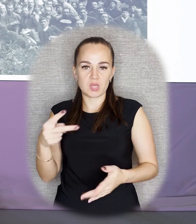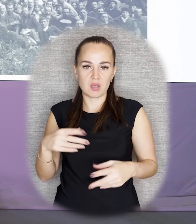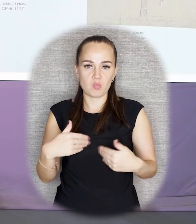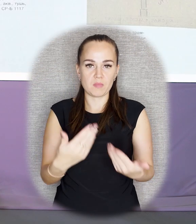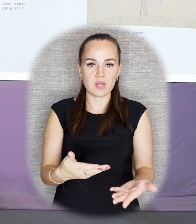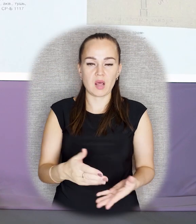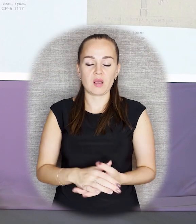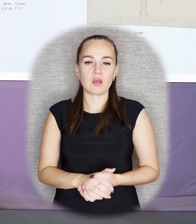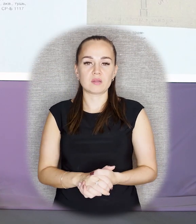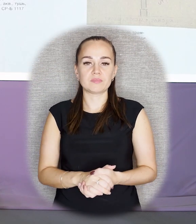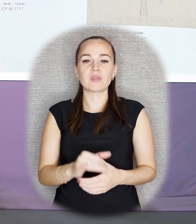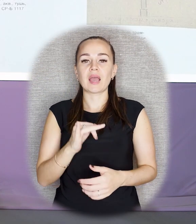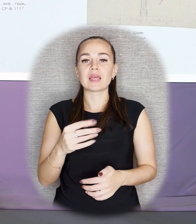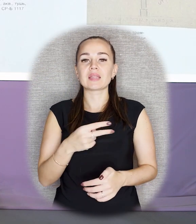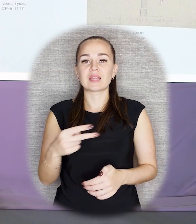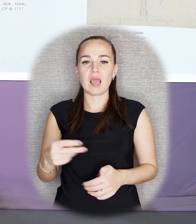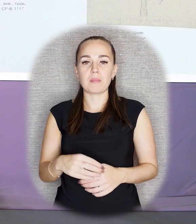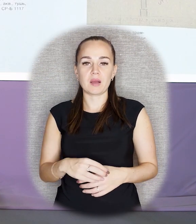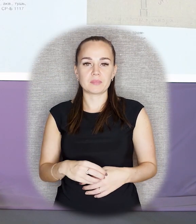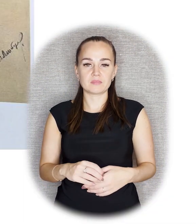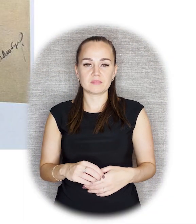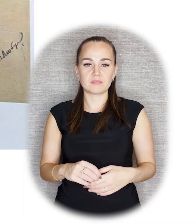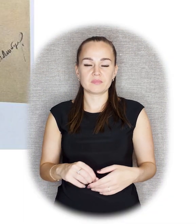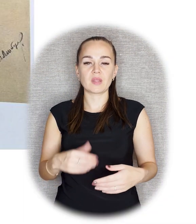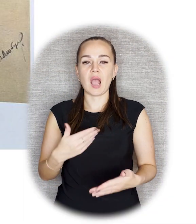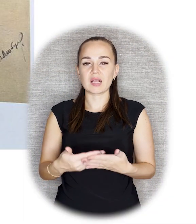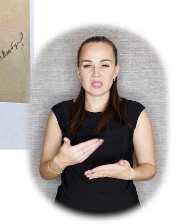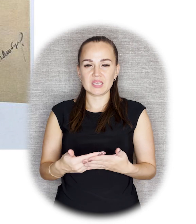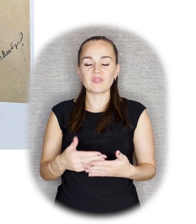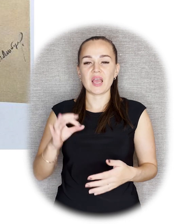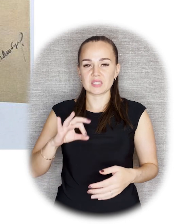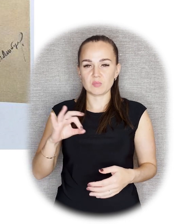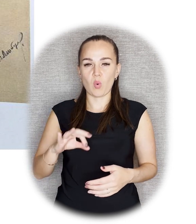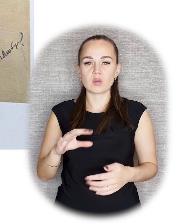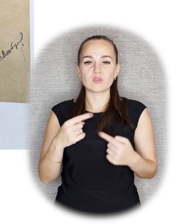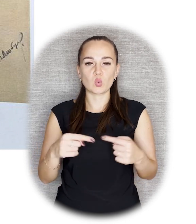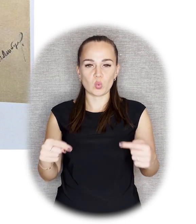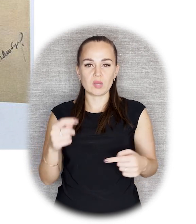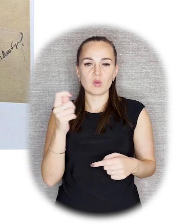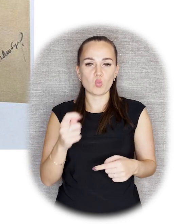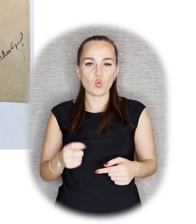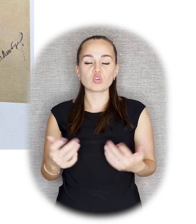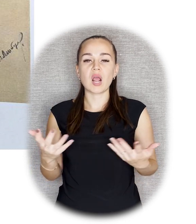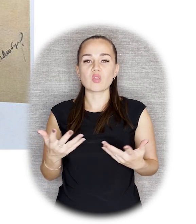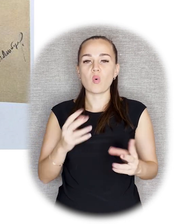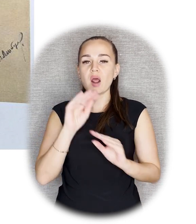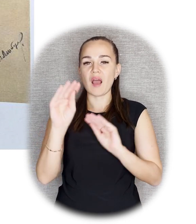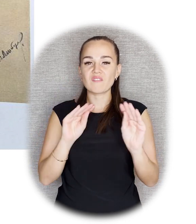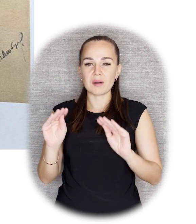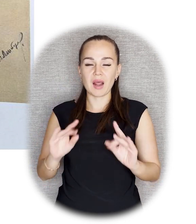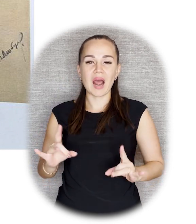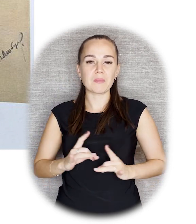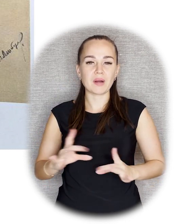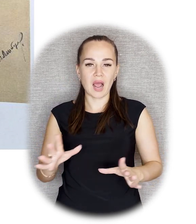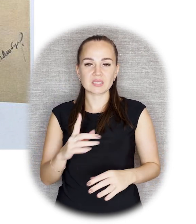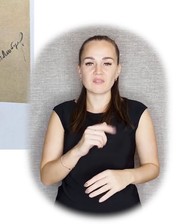Но как раз-таки тема активно использовалась и другими художниками, которые оформляли